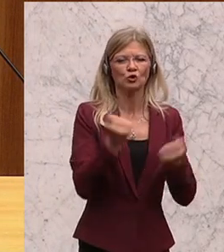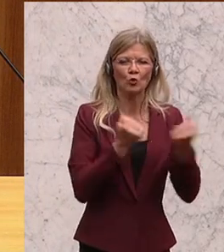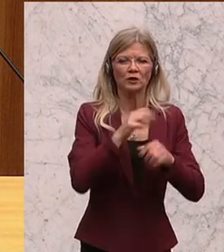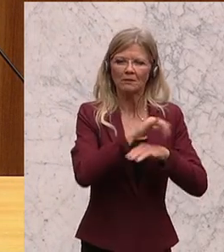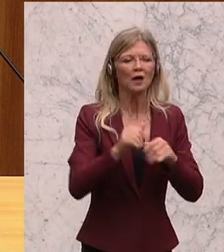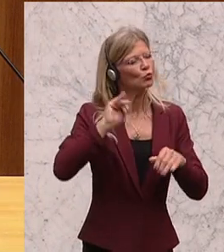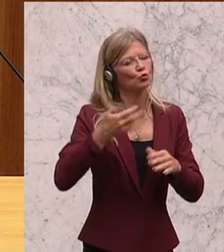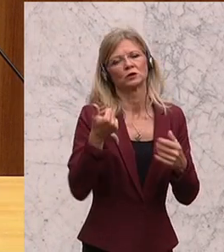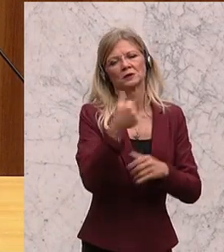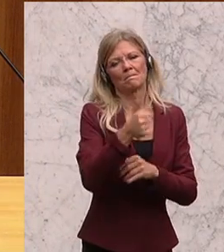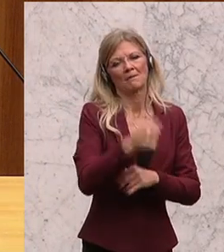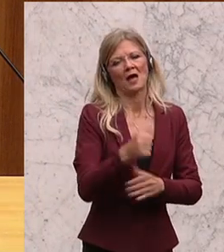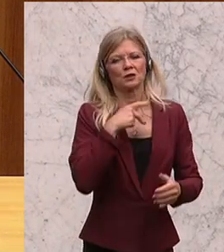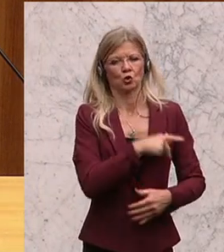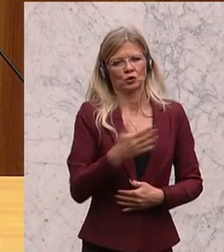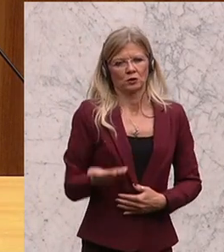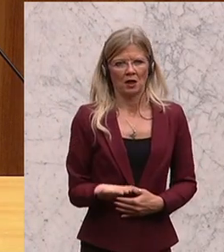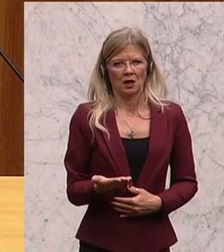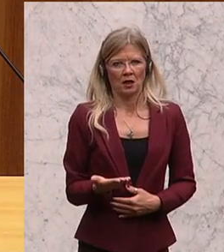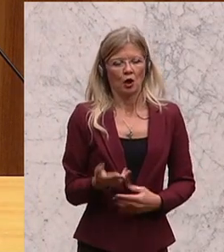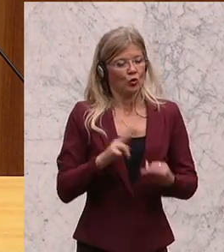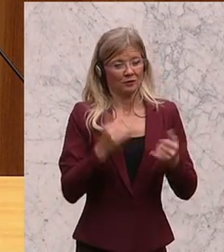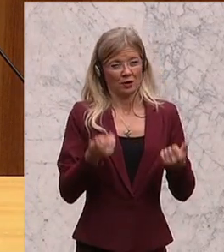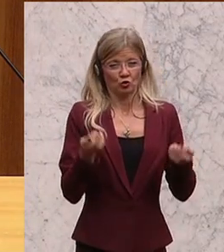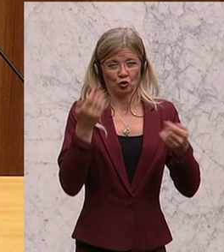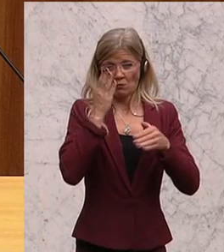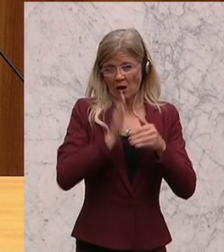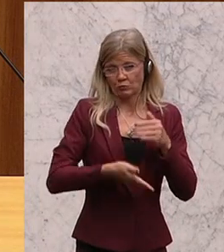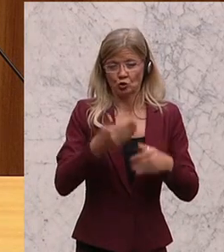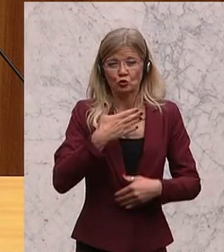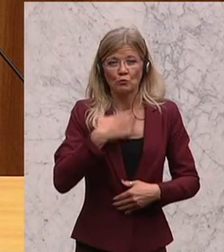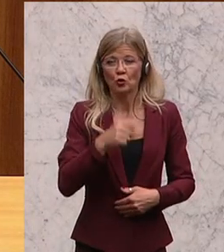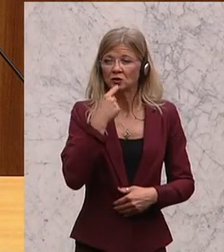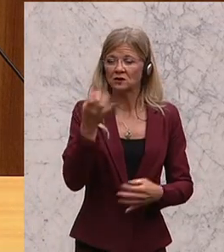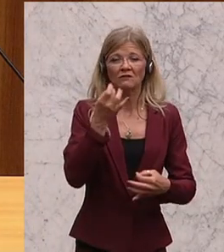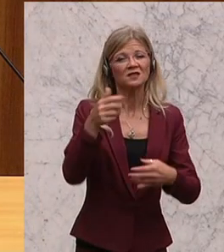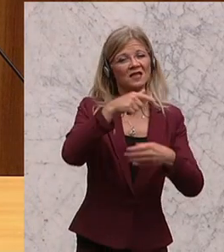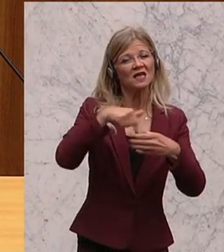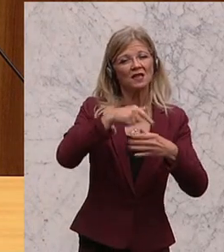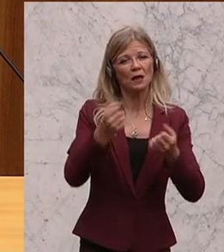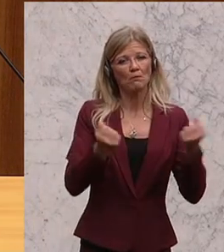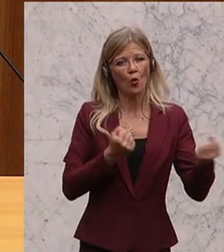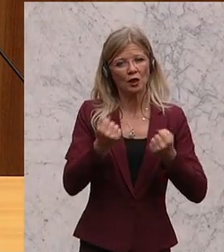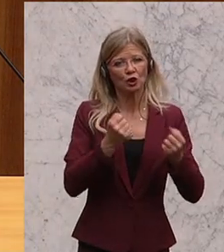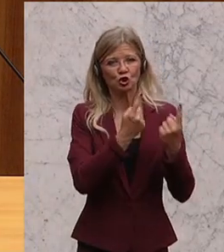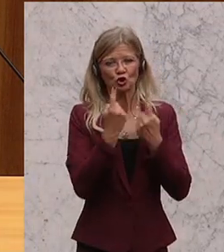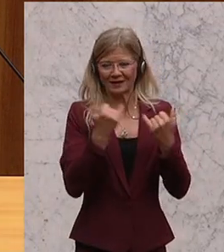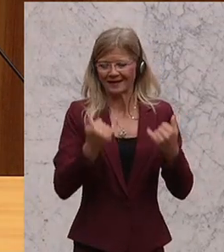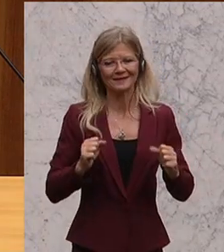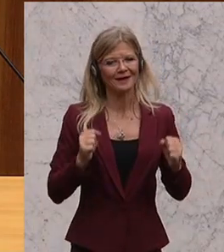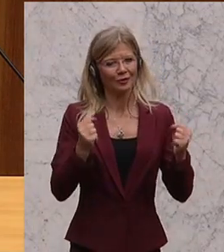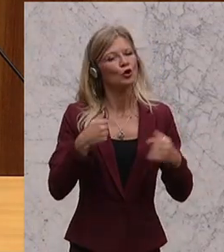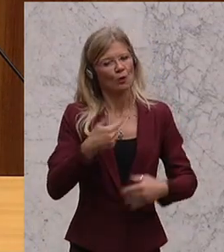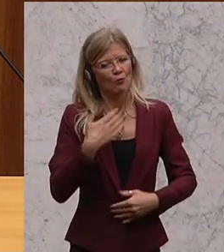Lassen Sie mich, meine Damen und Herren, zum Abschluss rund um die aktuelle innenpolitische Situation schon auch eine Anmerkung